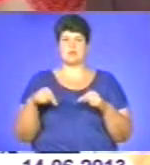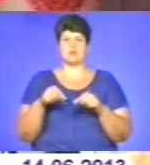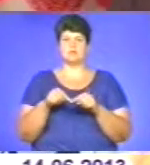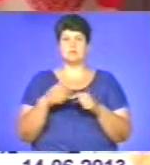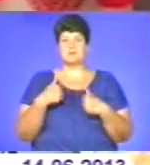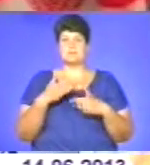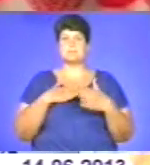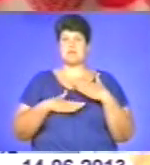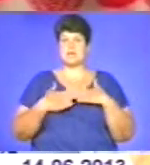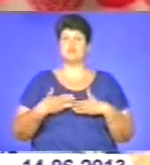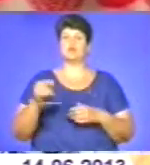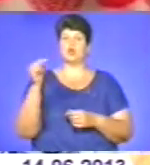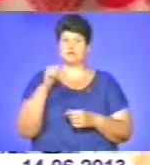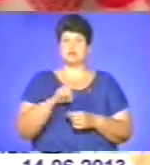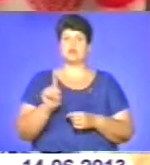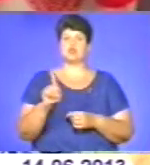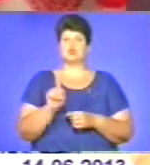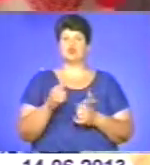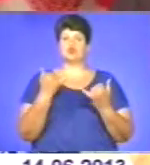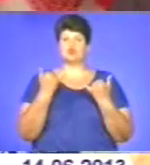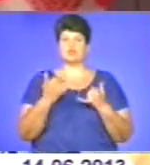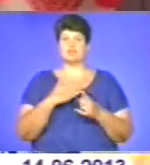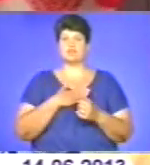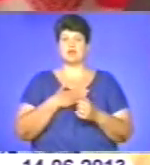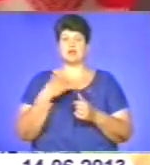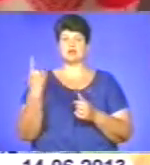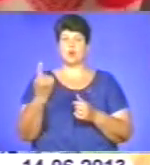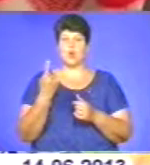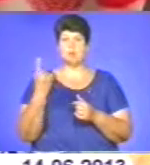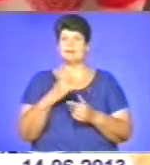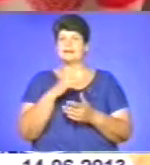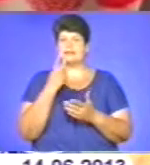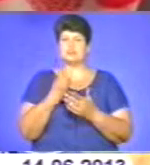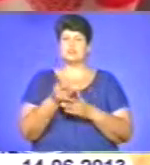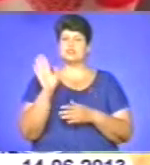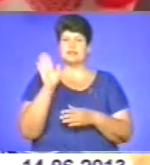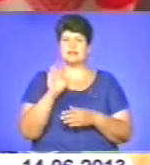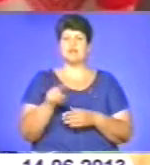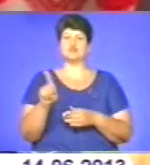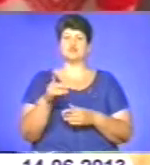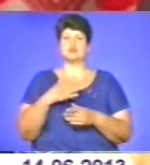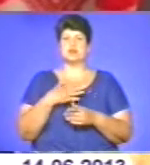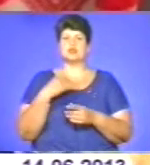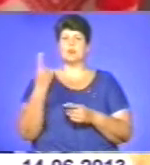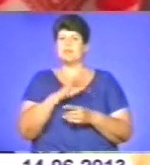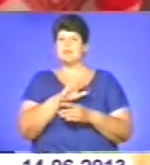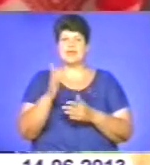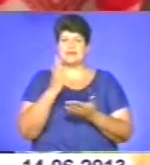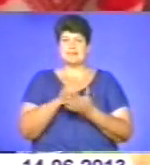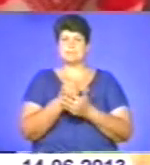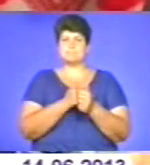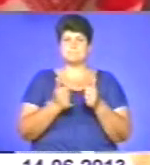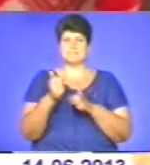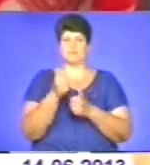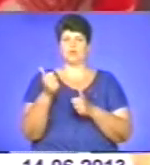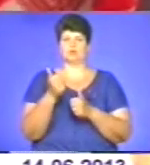приємно те, що сьогодні в нашій області, незважаючи на те, що наша область не є пілотною областю реформування